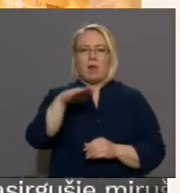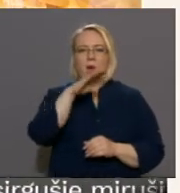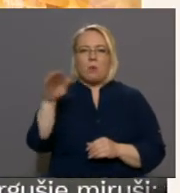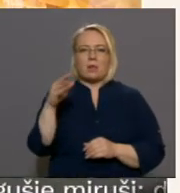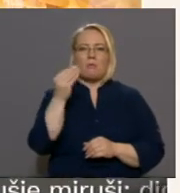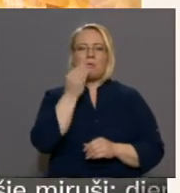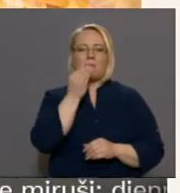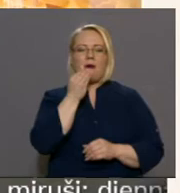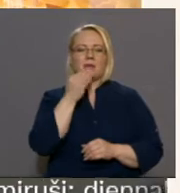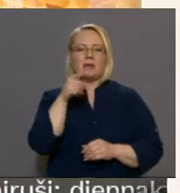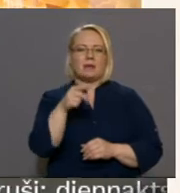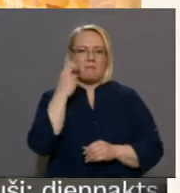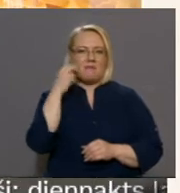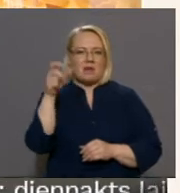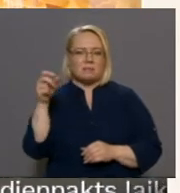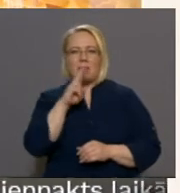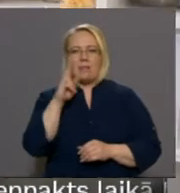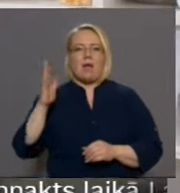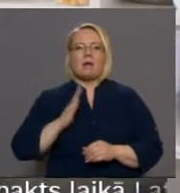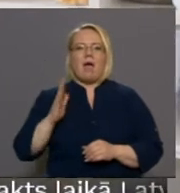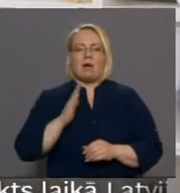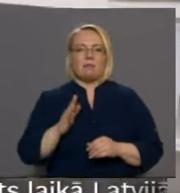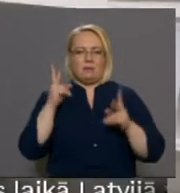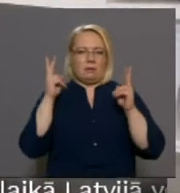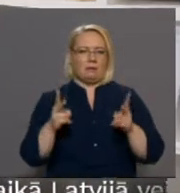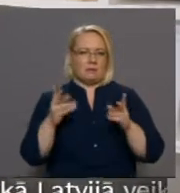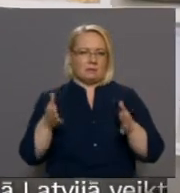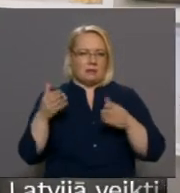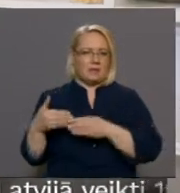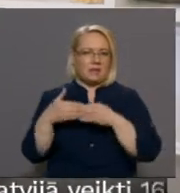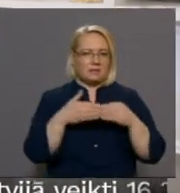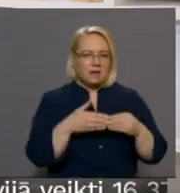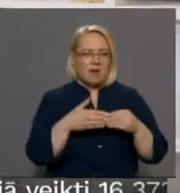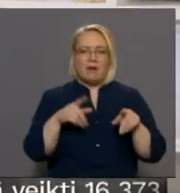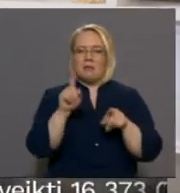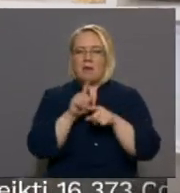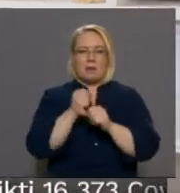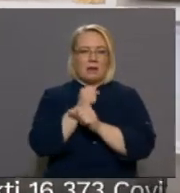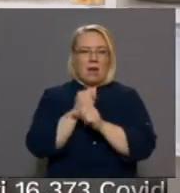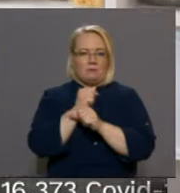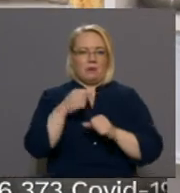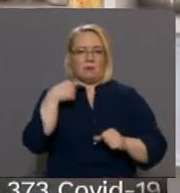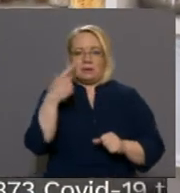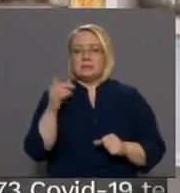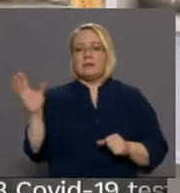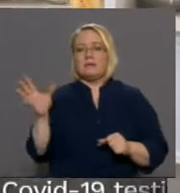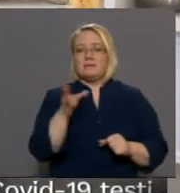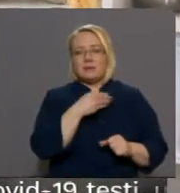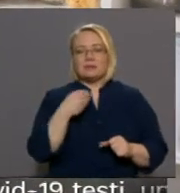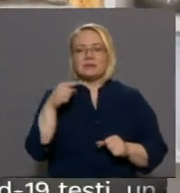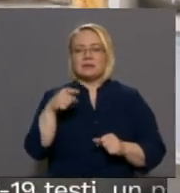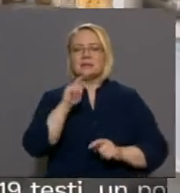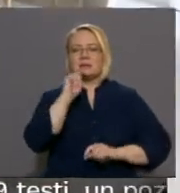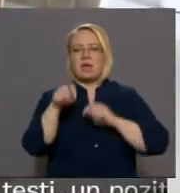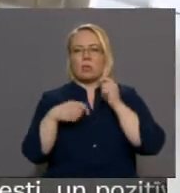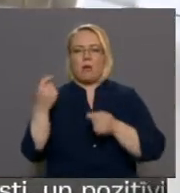ir pārtika tiem vecākiem, kur ir negaidīti nonākuši slimnīcā vai tāpat ir kafija, ko es pieminēju visu šī īstenīmā nāk no